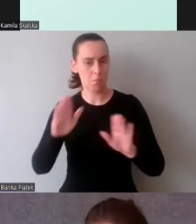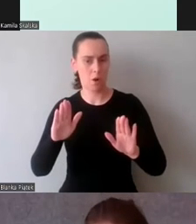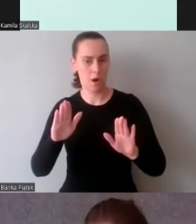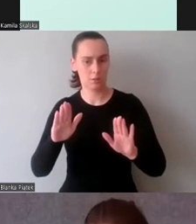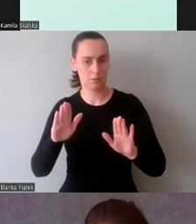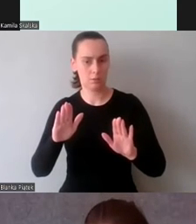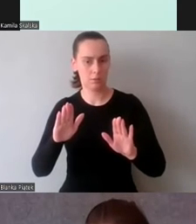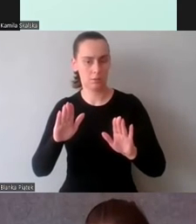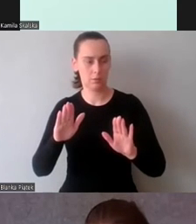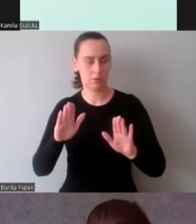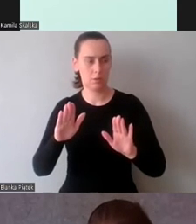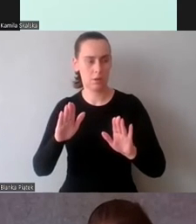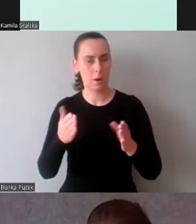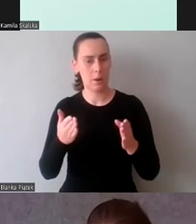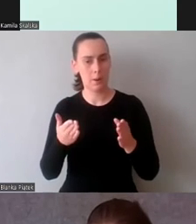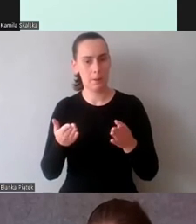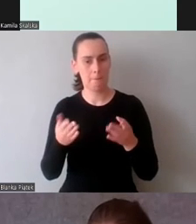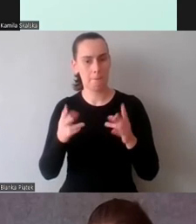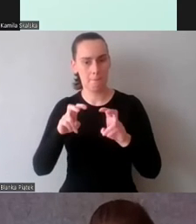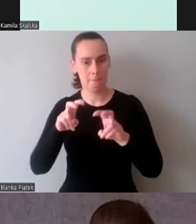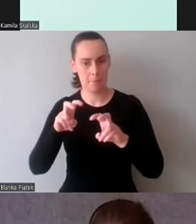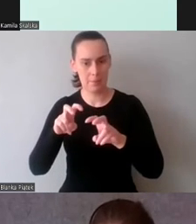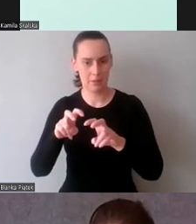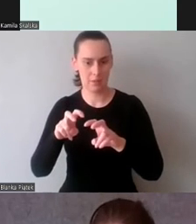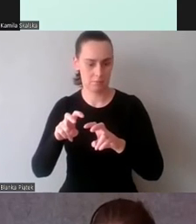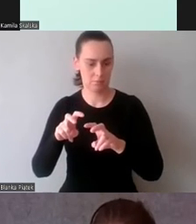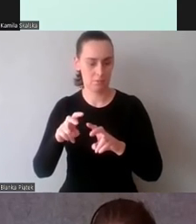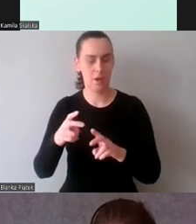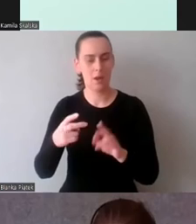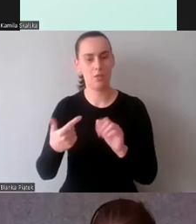Aromiruas i Vargas w 2017.